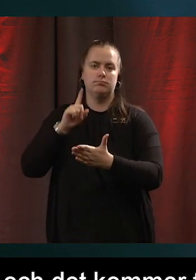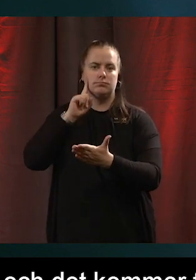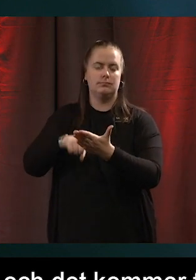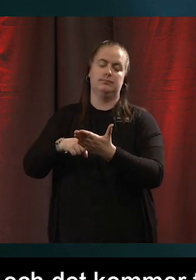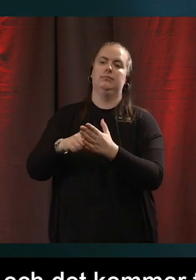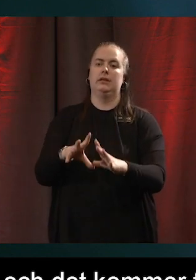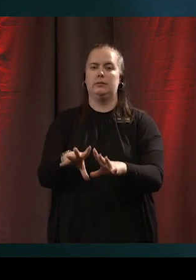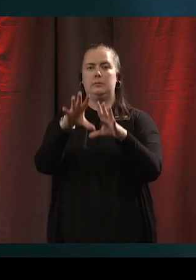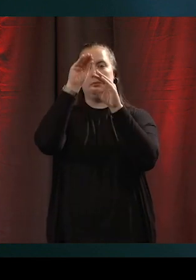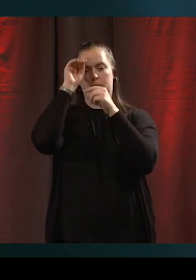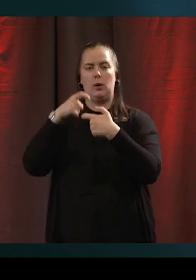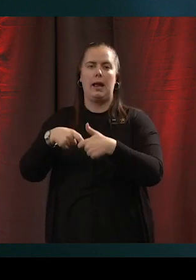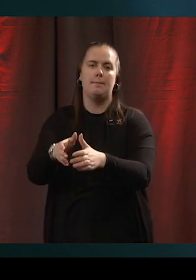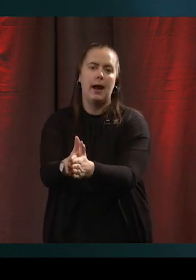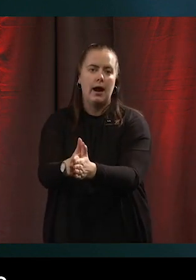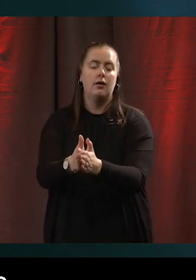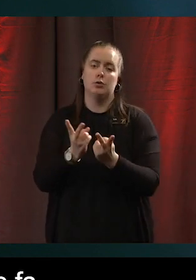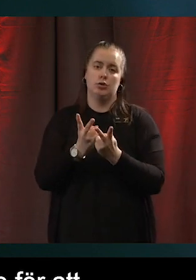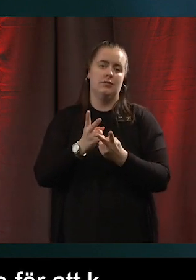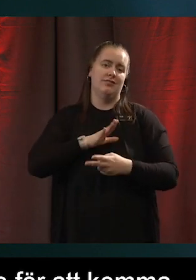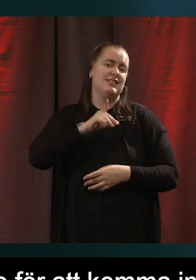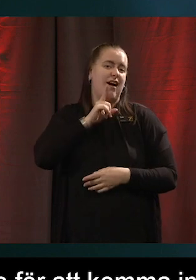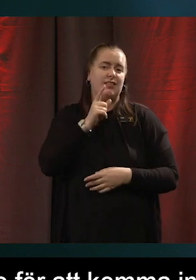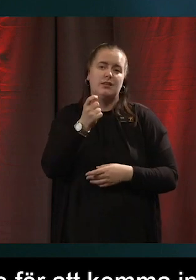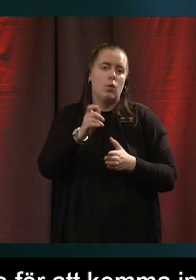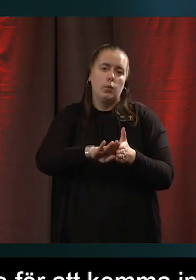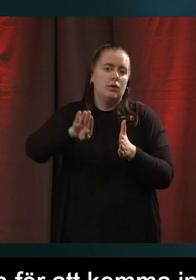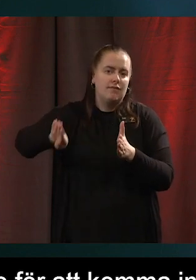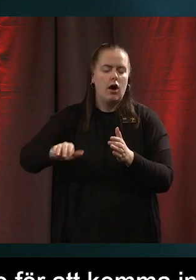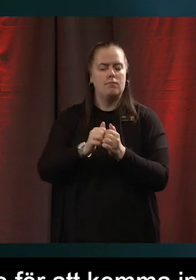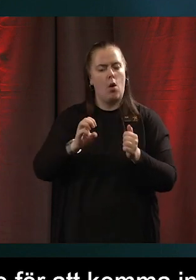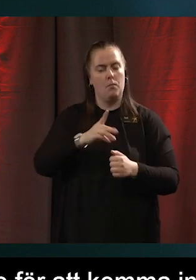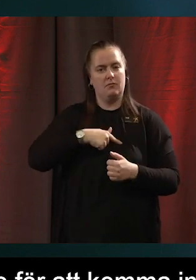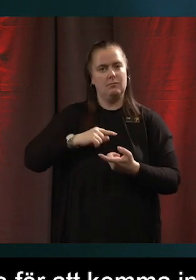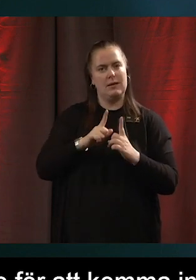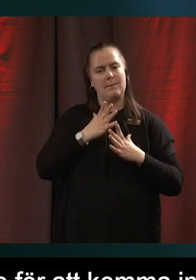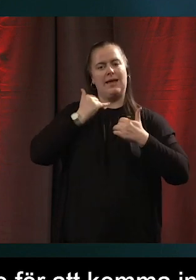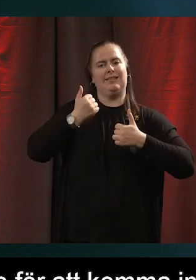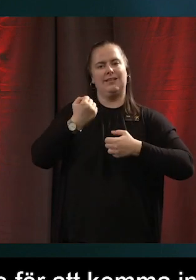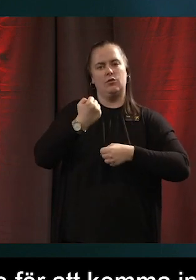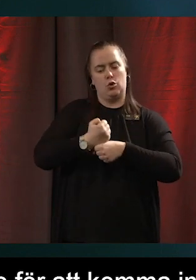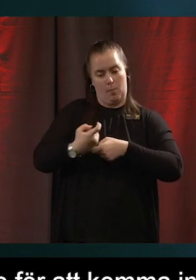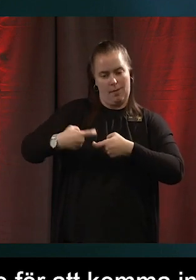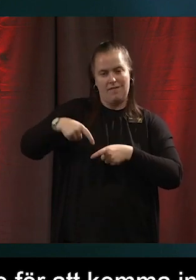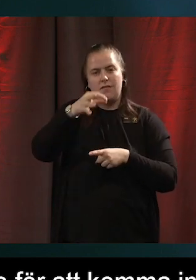komma in i det. Så vi kommer att hitta utanförskap här och där. Men om vi blir skickligare på att jobba med frågan så går det snabbare att få in